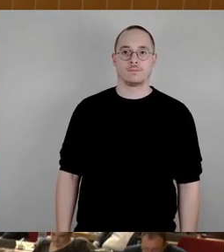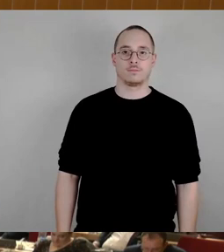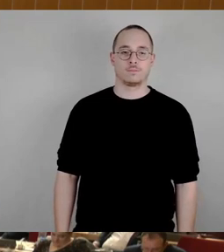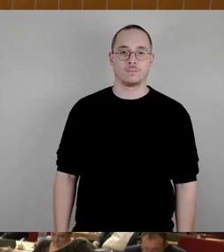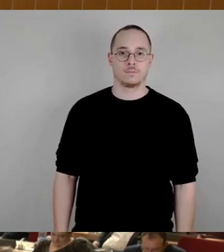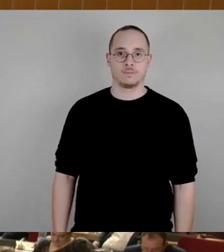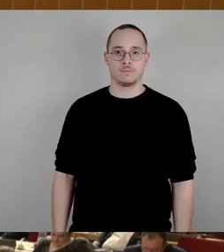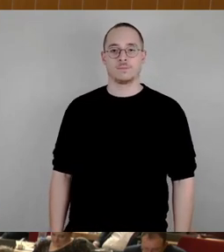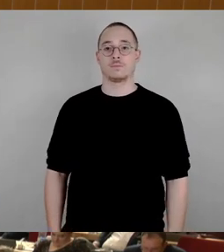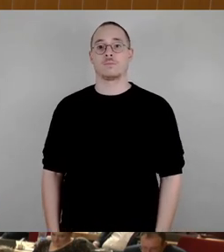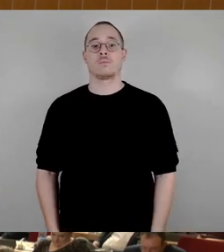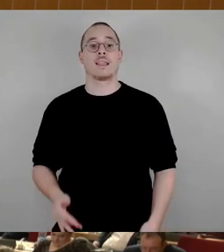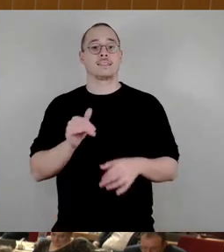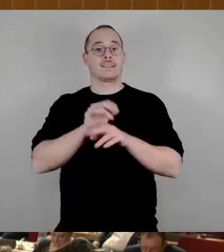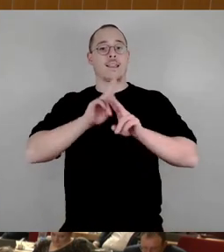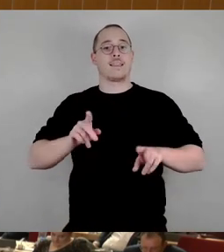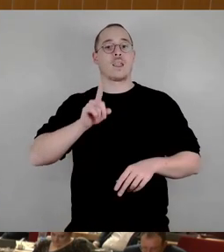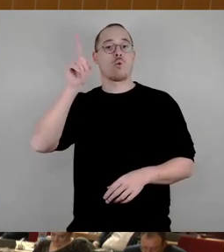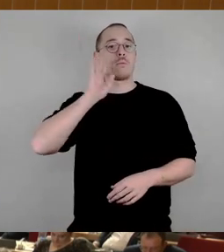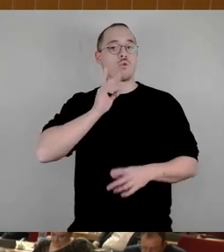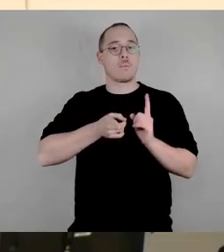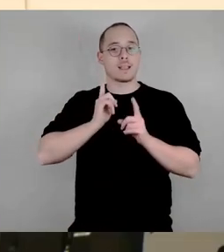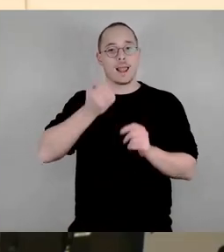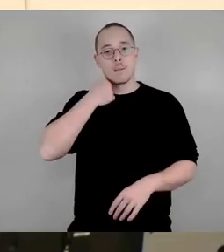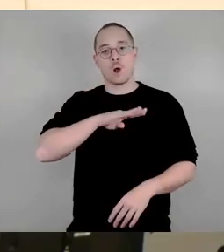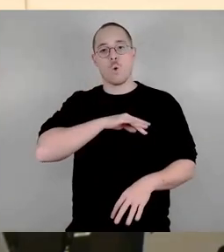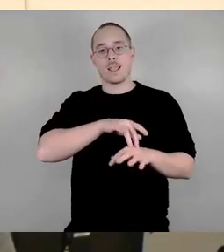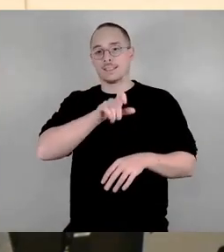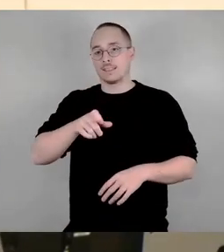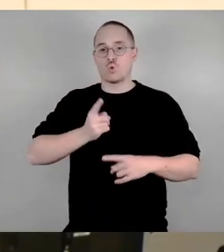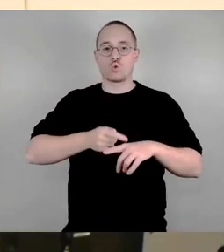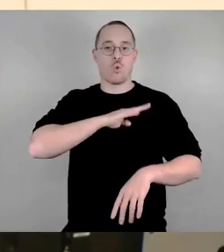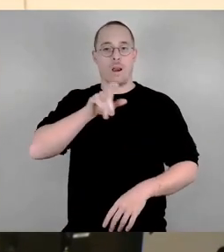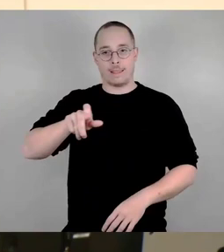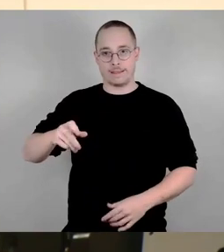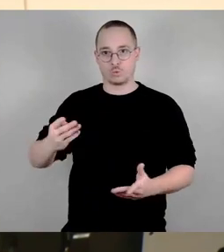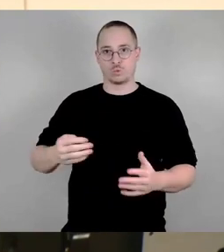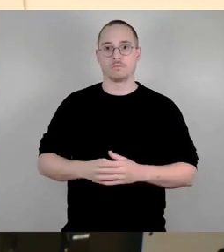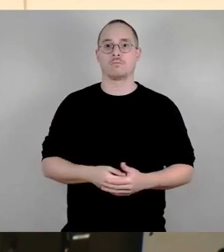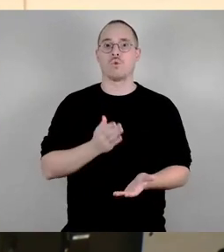Sehr geehrter Herr Oberbürgermeister, liebe Kolleginnen und Kollegen. Nun wurde ja schon häufig über uns gesprochen.